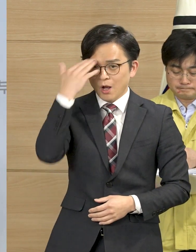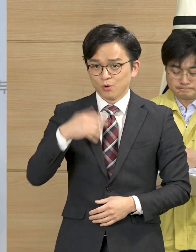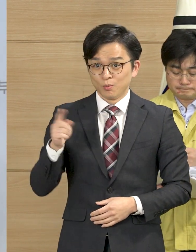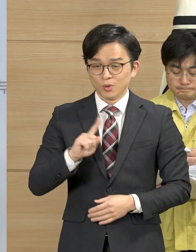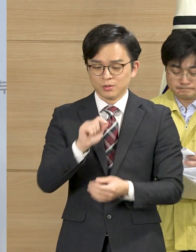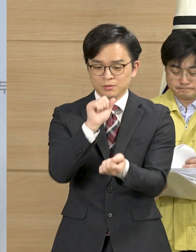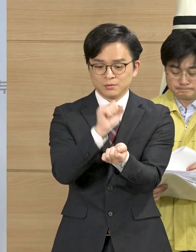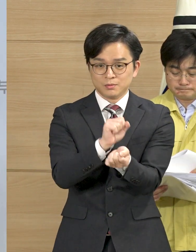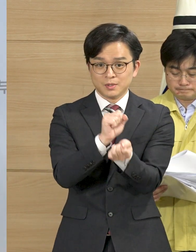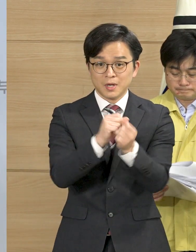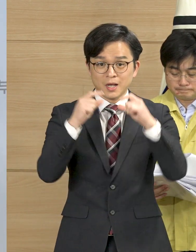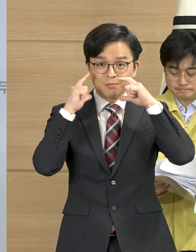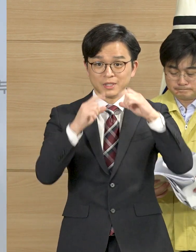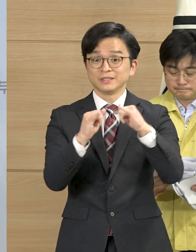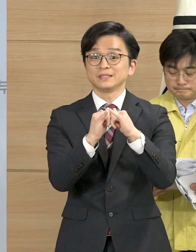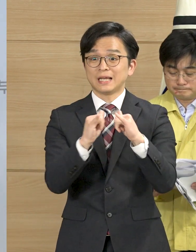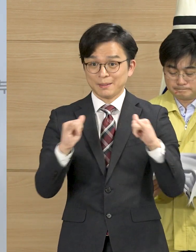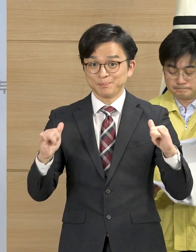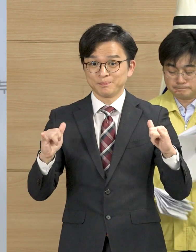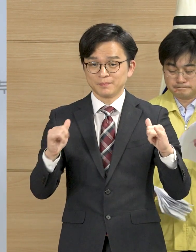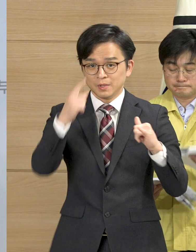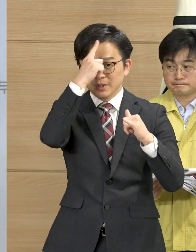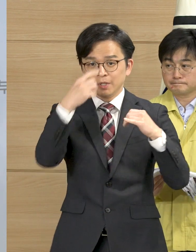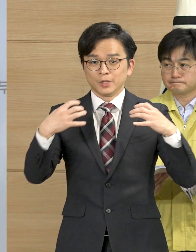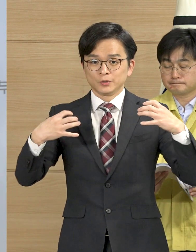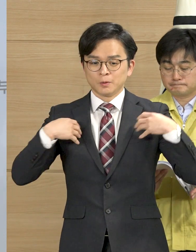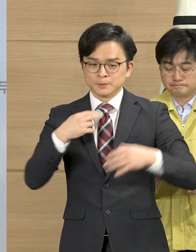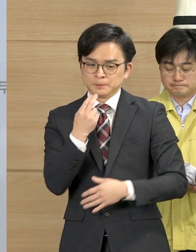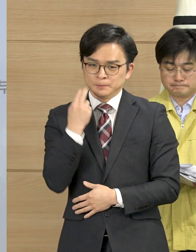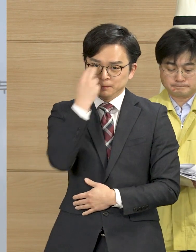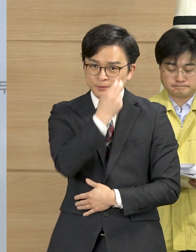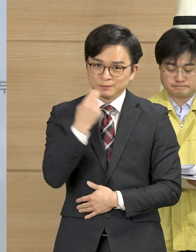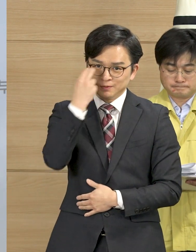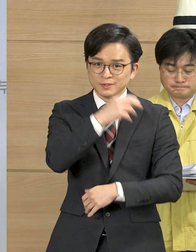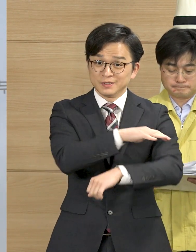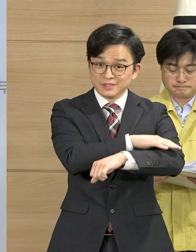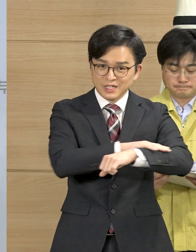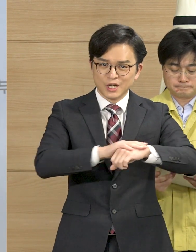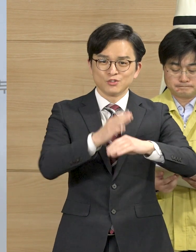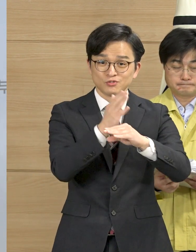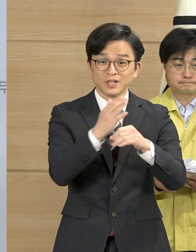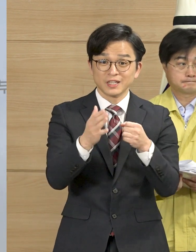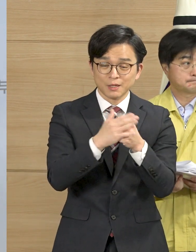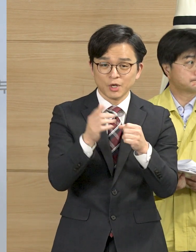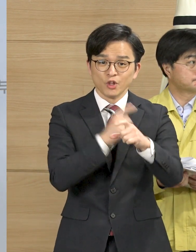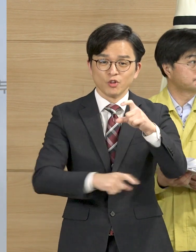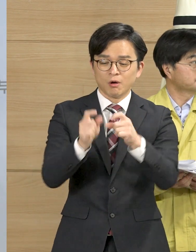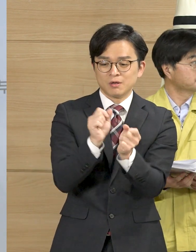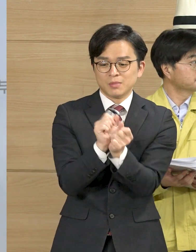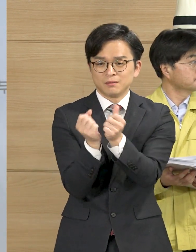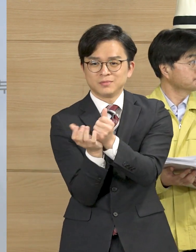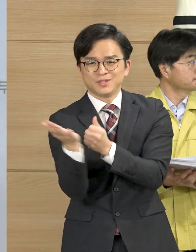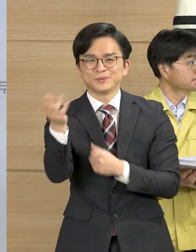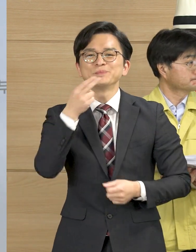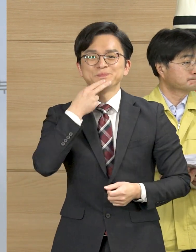다행히 발생한 모든 확진 환자는 정부의 방역망 하에서 발생하거나 관리되고 있습니다.